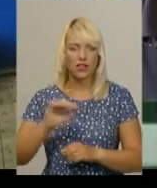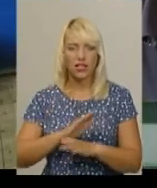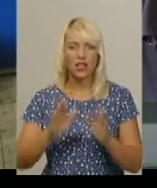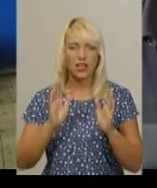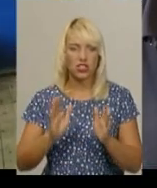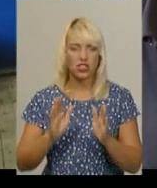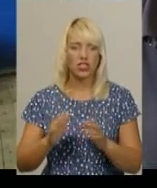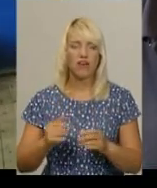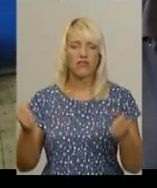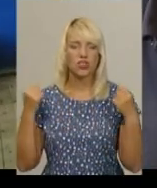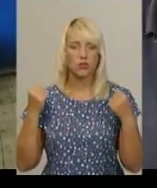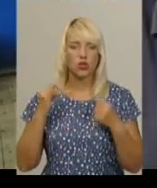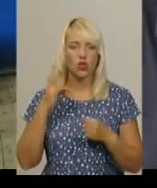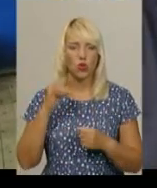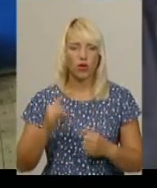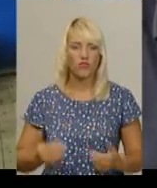спорті, а й в житті.